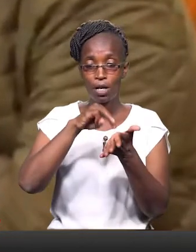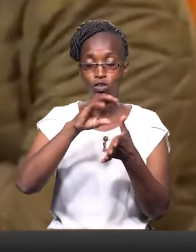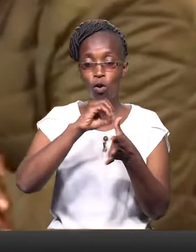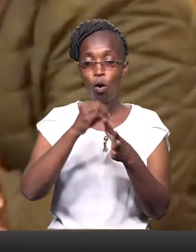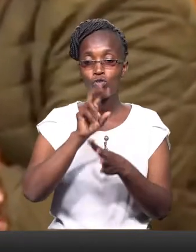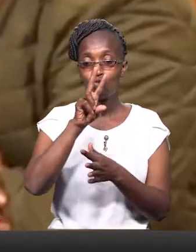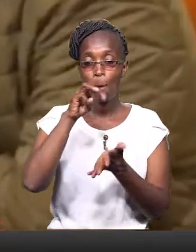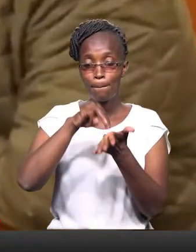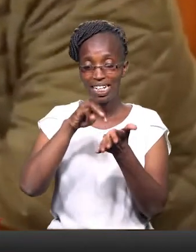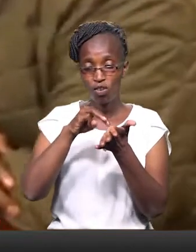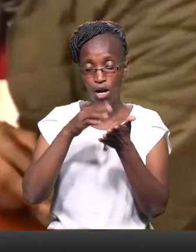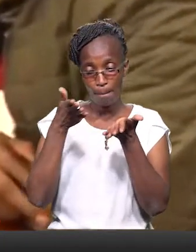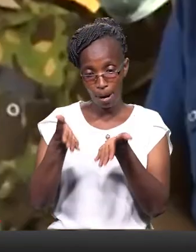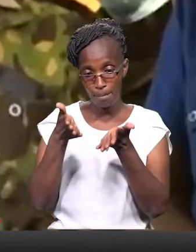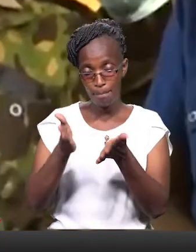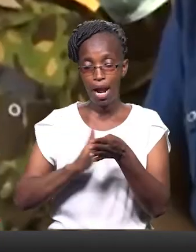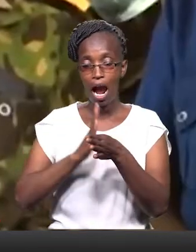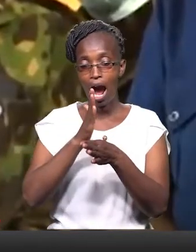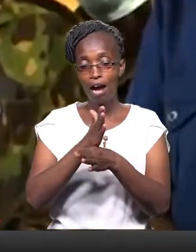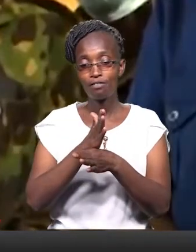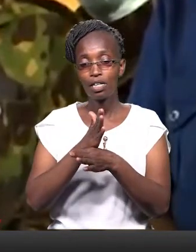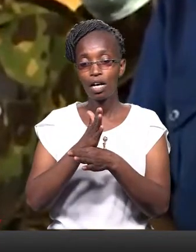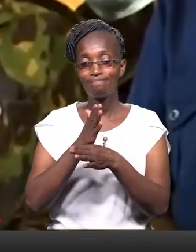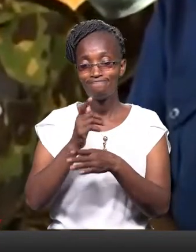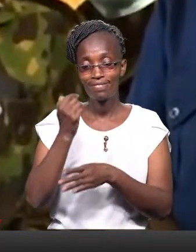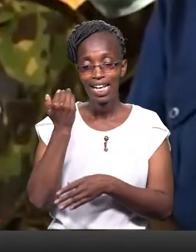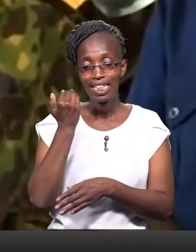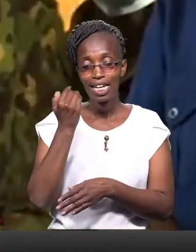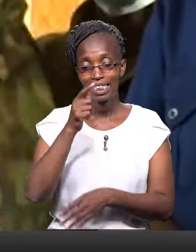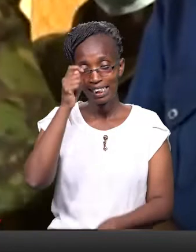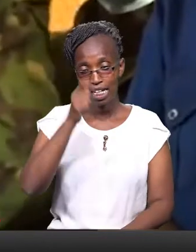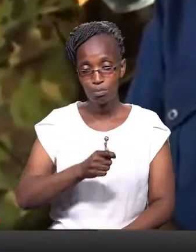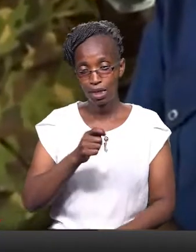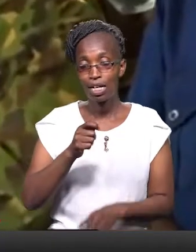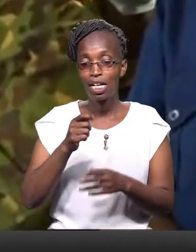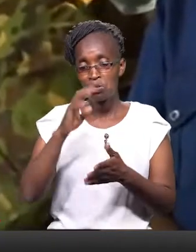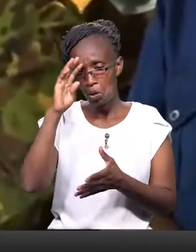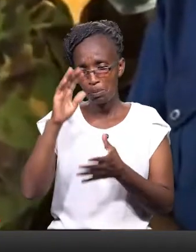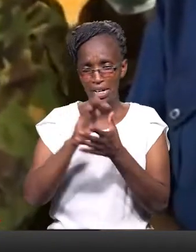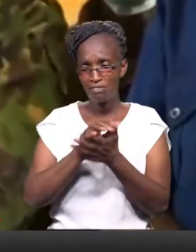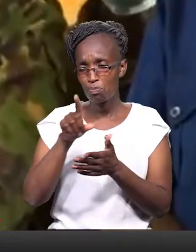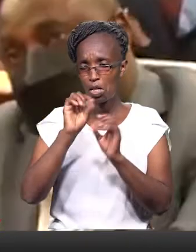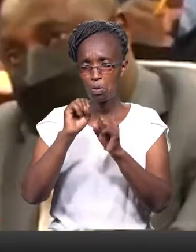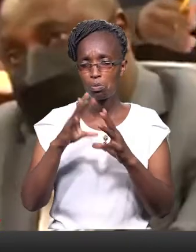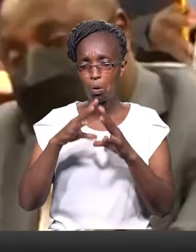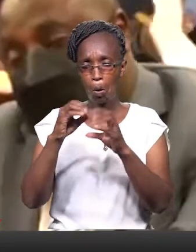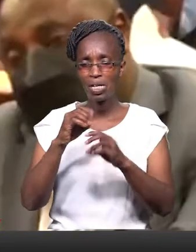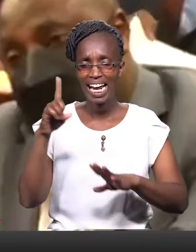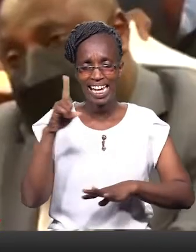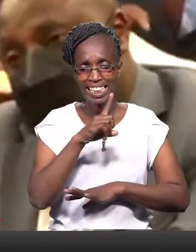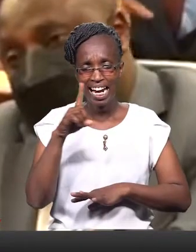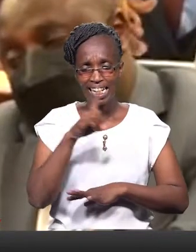au shilingi milioni mbili pesa taslimu baada ya upandwa mashitaka. Kushinda kuthirisha kwamba Linturi huenda kawatishia mashahidi